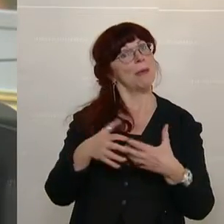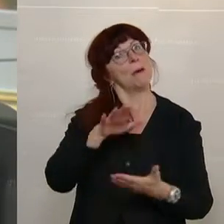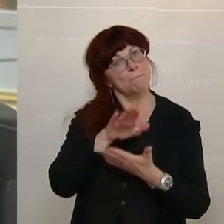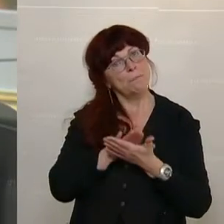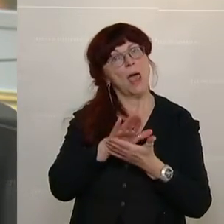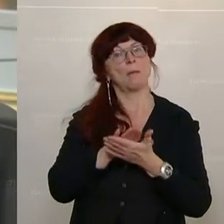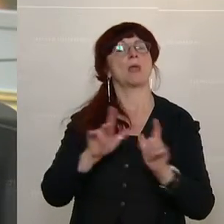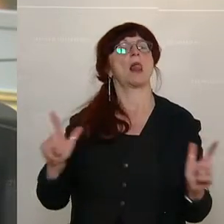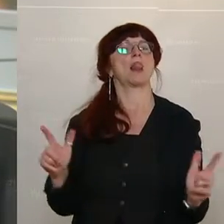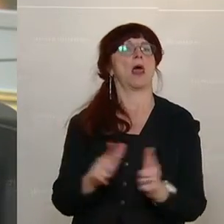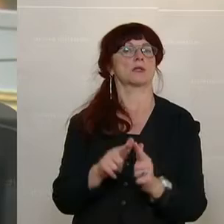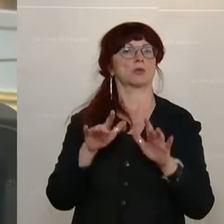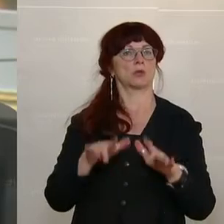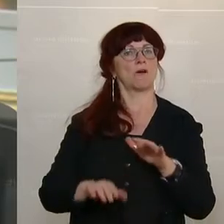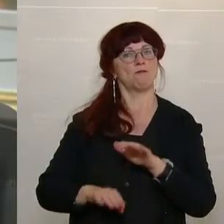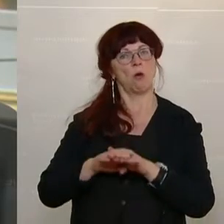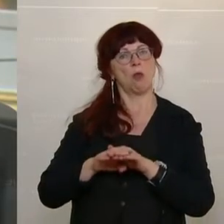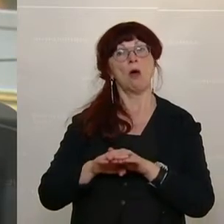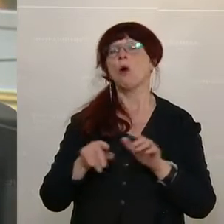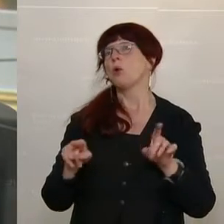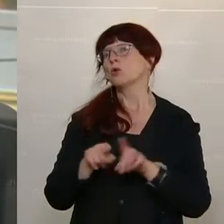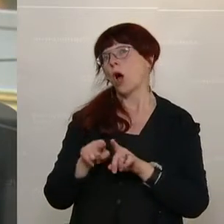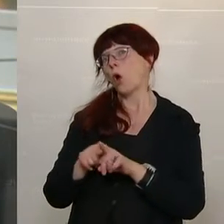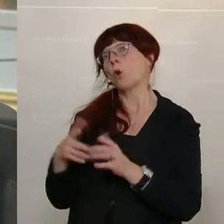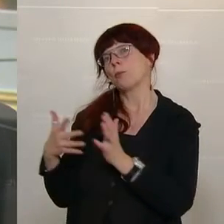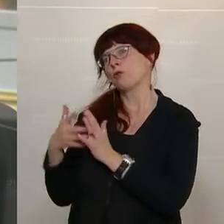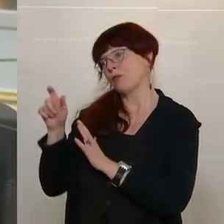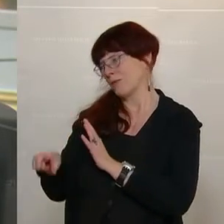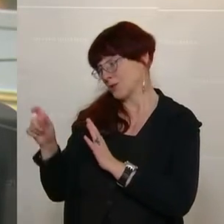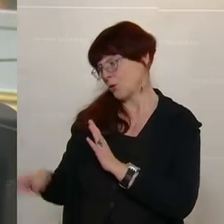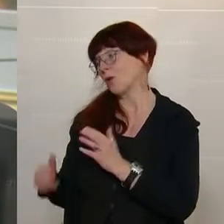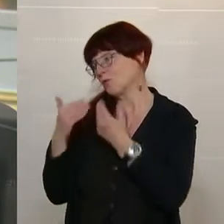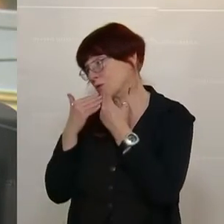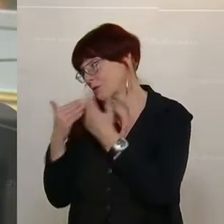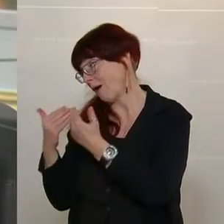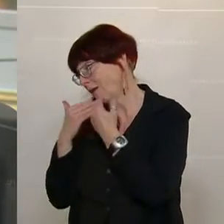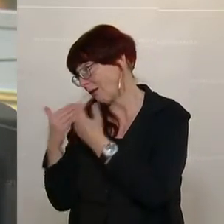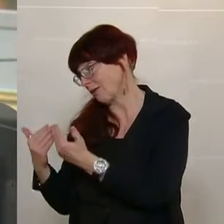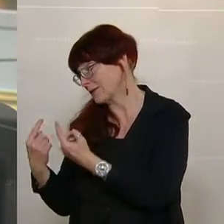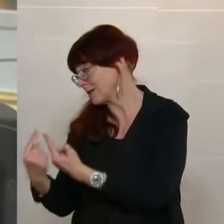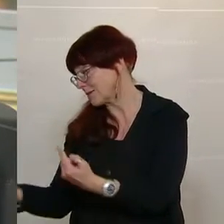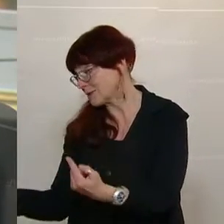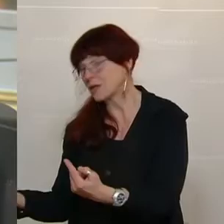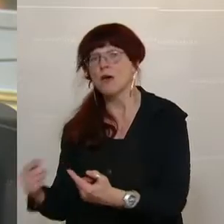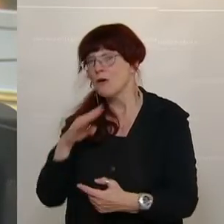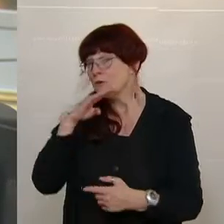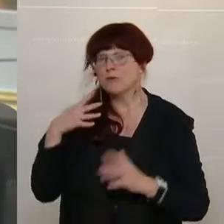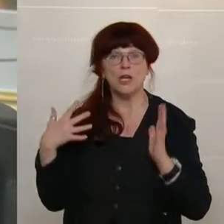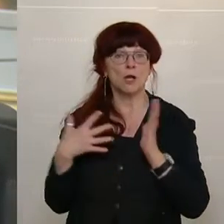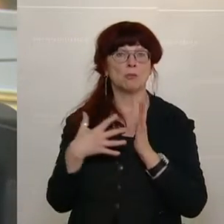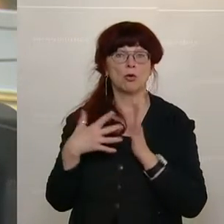ist. Und da gebührt wirklich der Dank den Prüferinnen und Prüfern des Rechnungshofes. Wir haben sehr viele Prüfungen